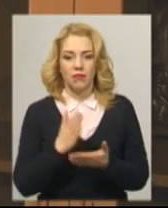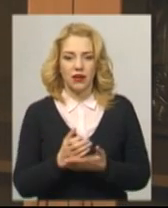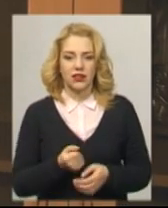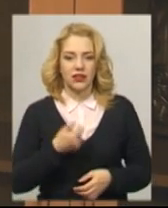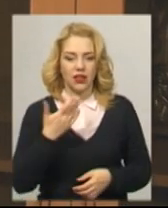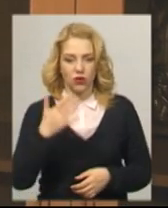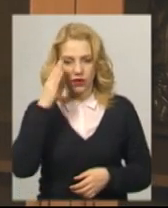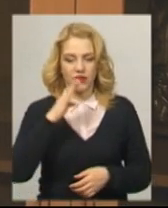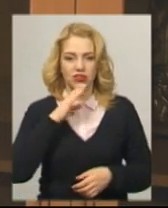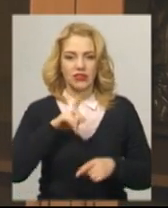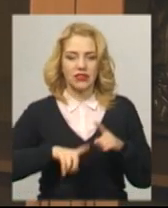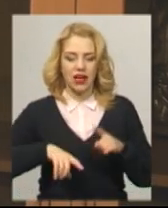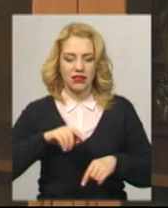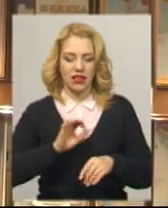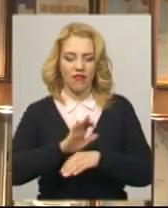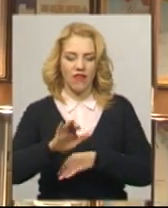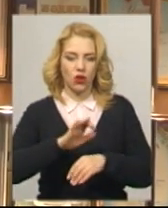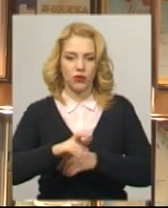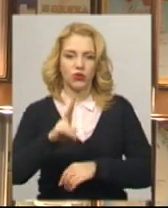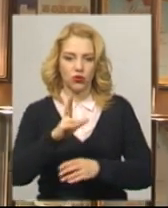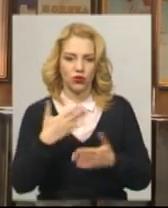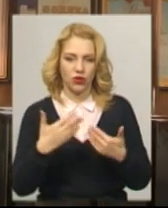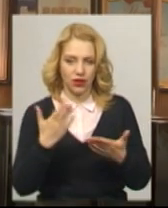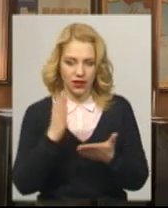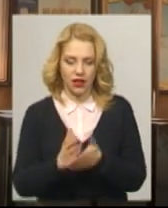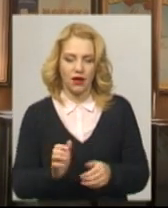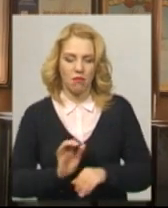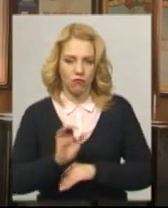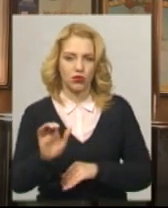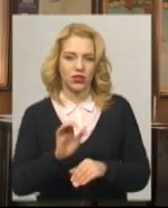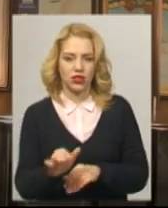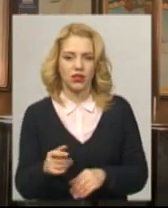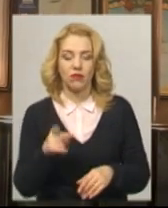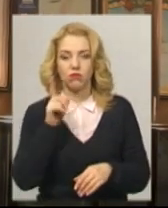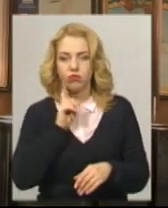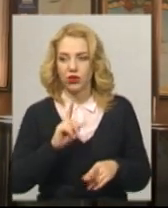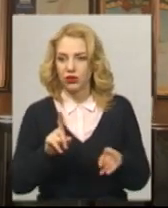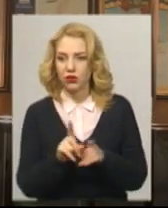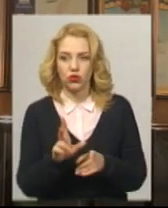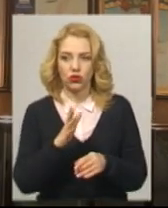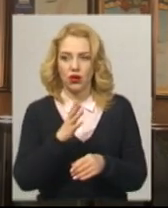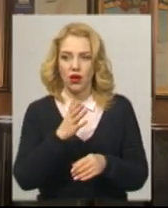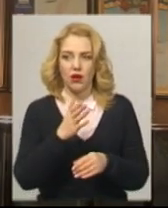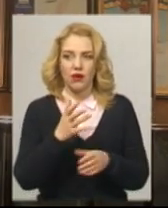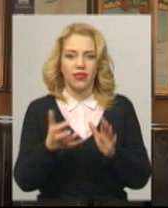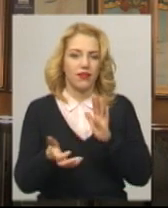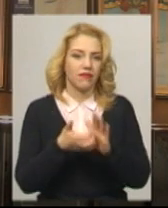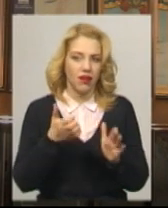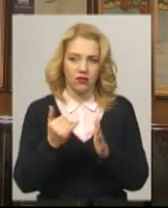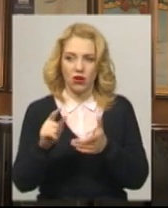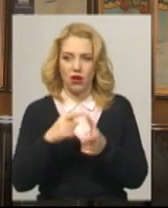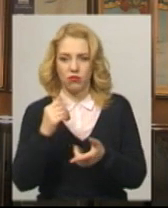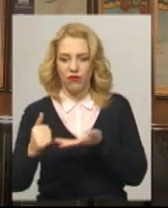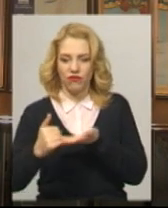вітчизняних виробників, які їх постачають. Поки що ми такого, що нам не відпустили або відмовили